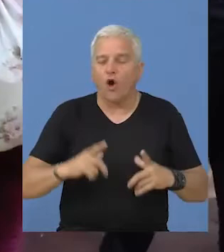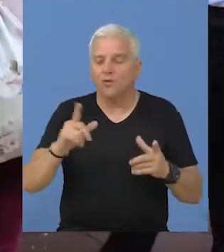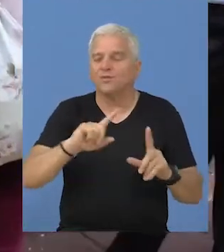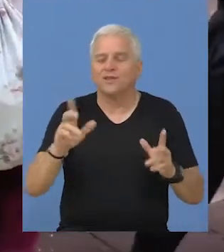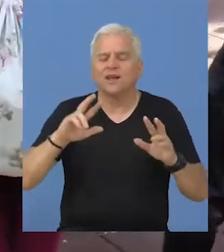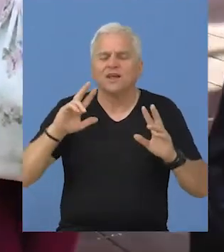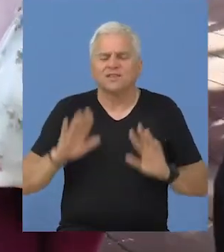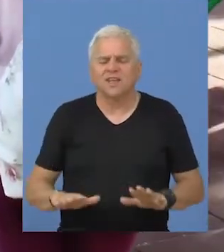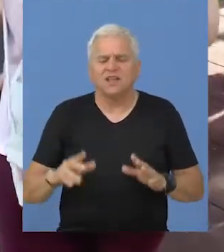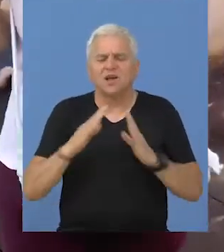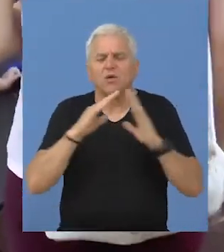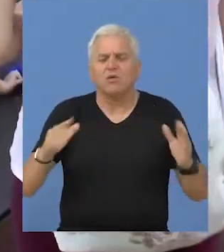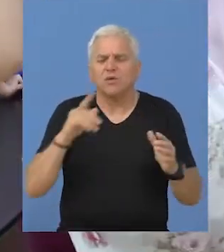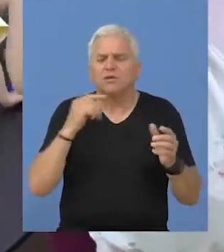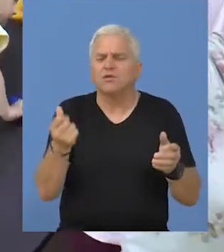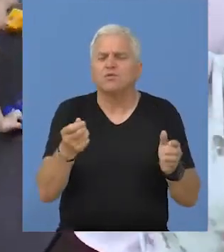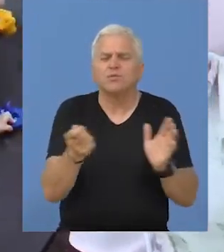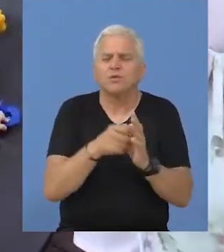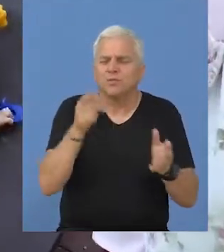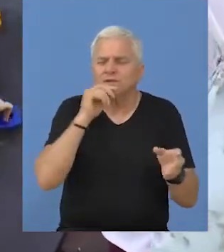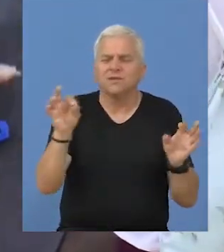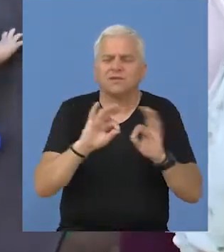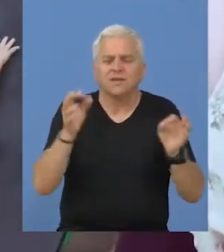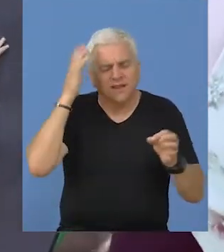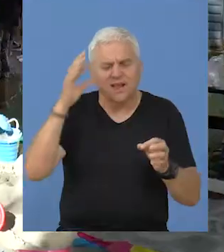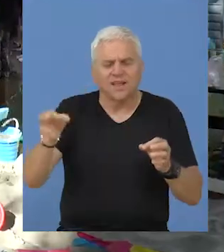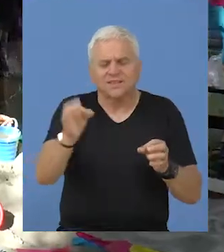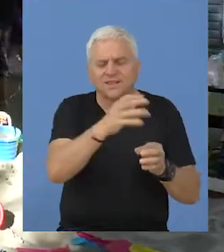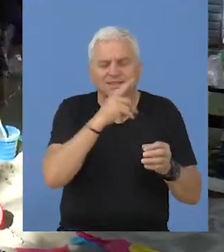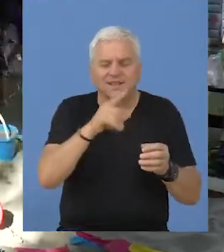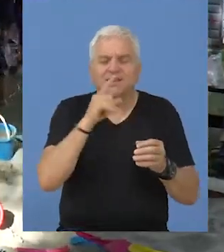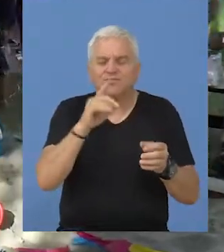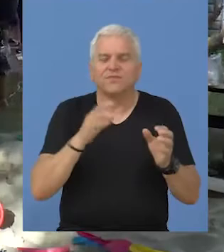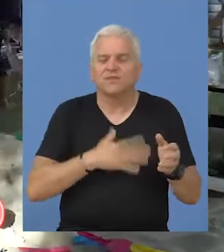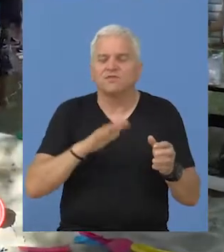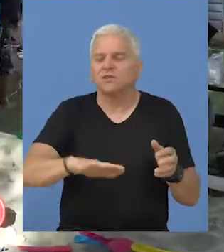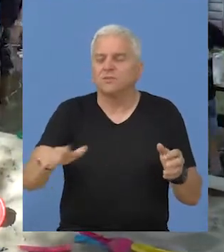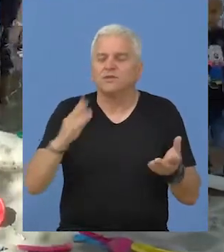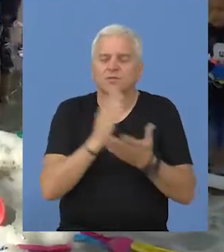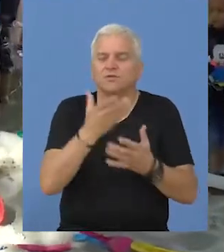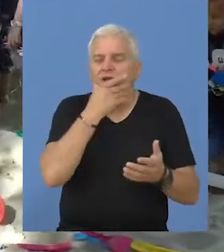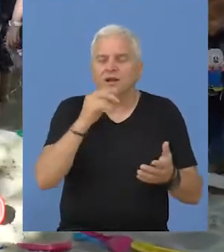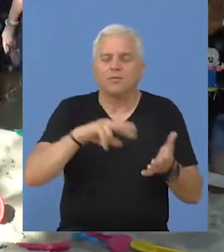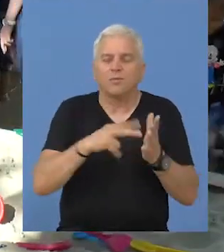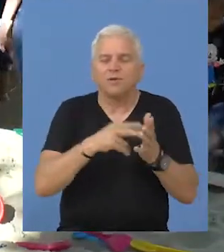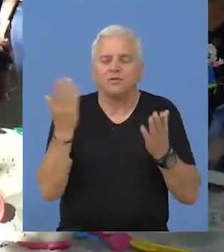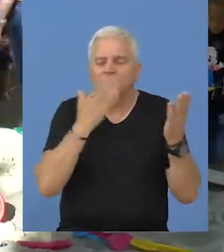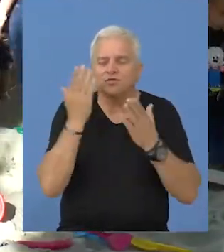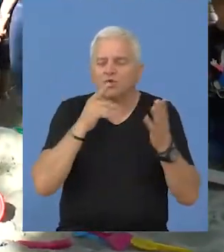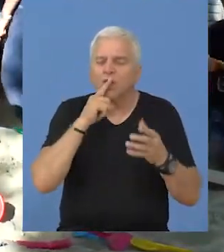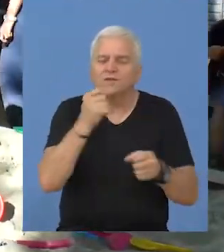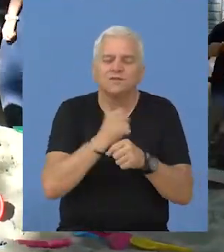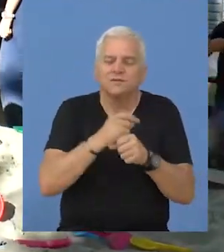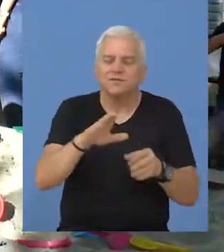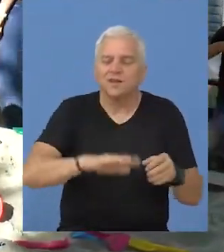raspust, da ne sede nam stop u kući. Skupljamo sredstva za urođenje našeg naselja, isto tako djeci da ulepšamo, planiramo